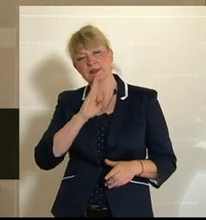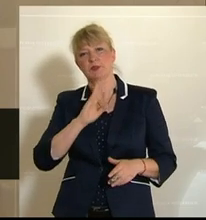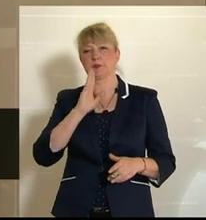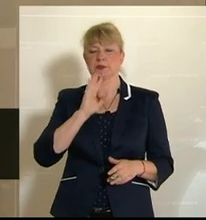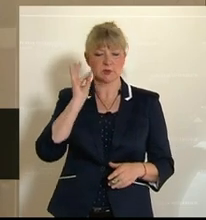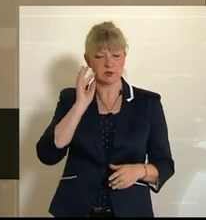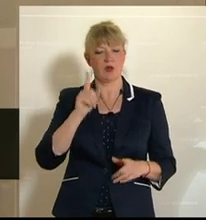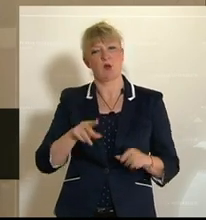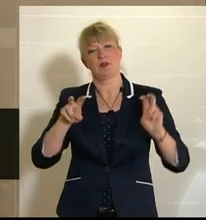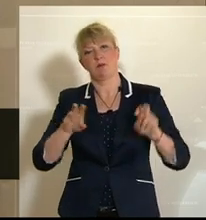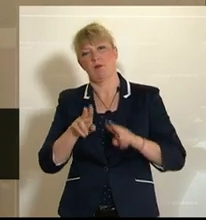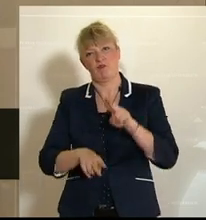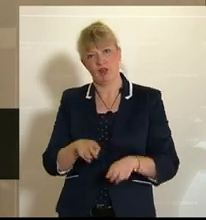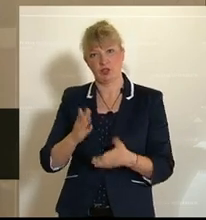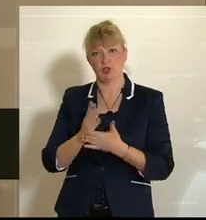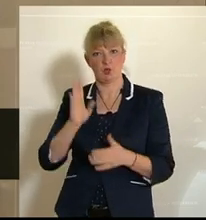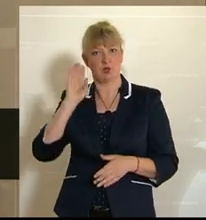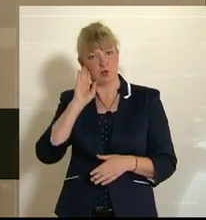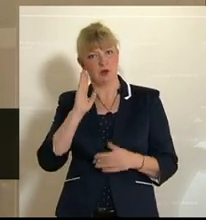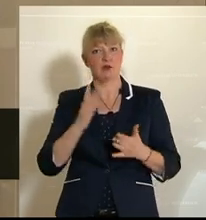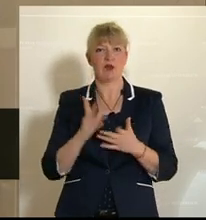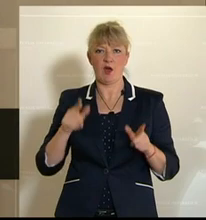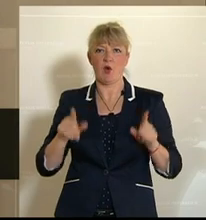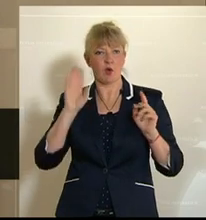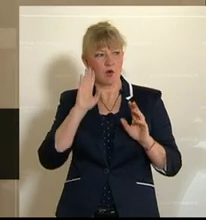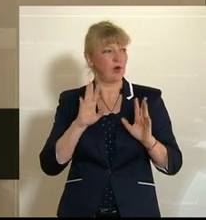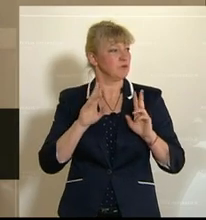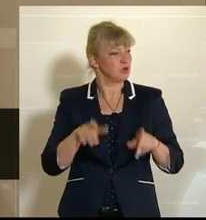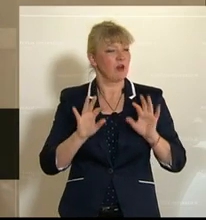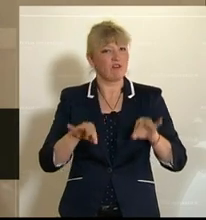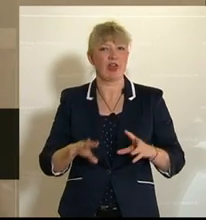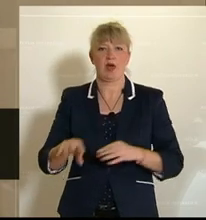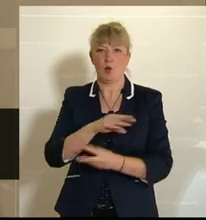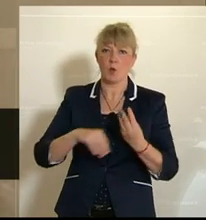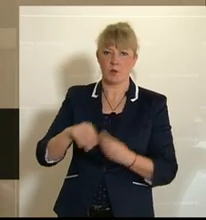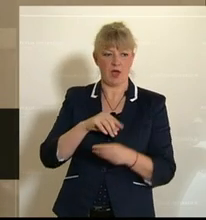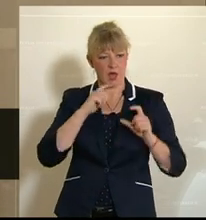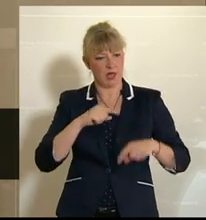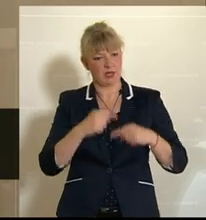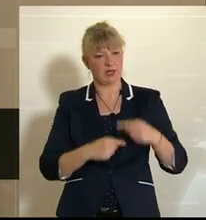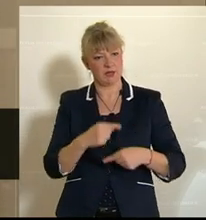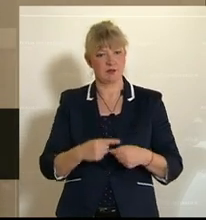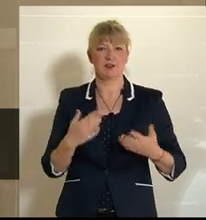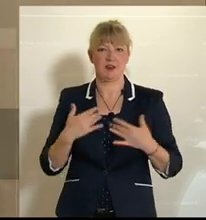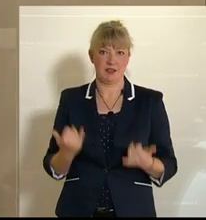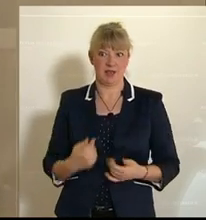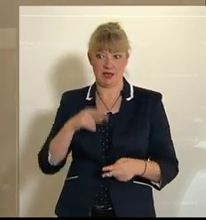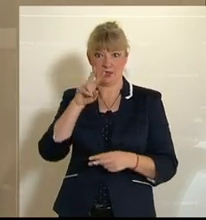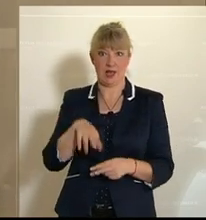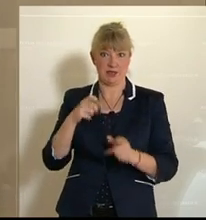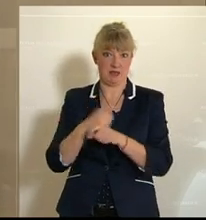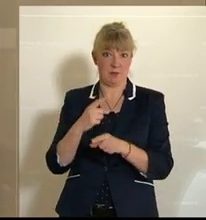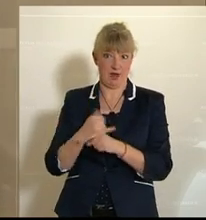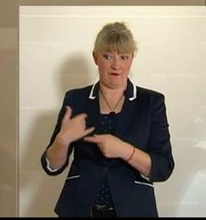gesprochen. Wir haben auch gehört, wir sollen fairer miteinander umgehen, auch mit unserer Elterngeneration. Ich lese wieder ein Mail vor, das ich